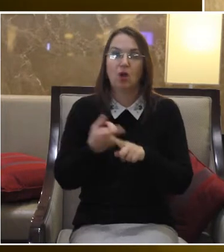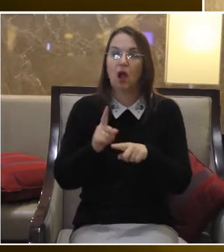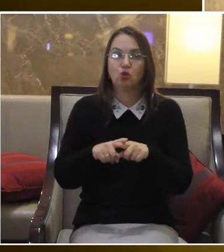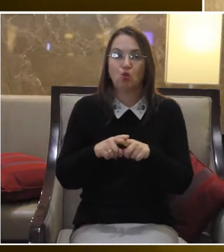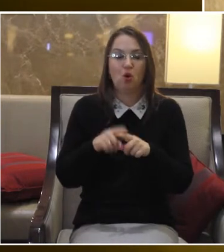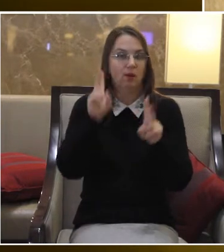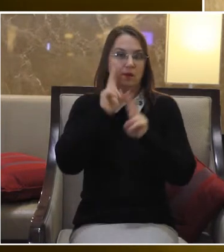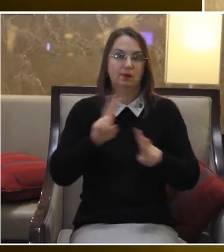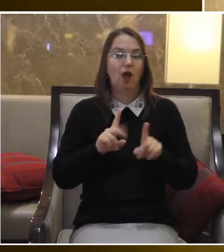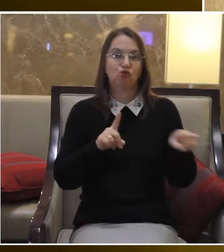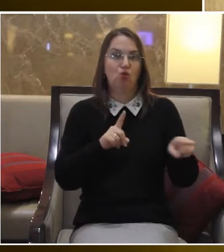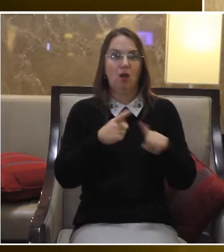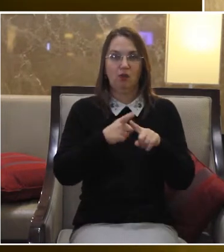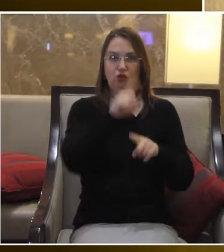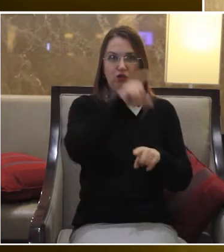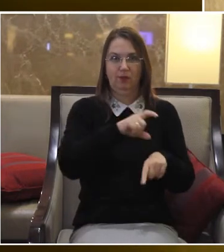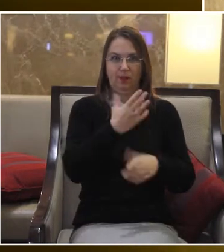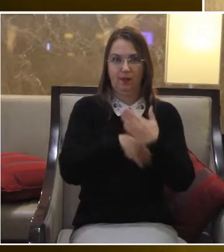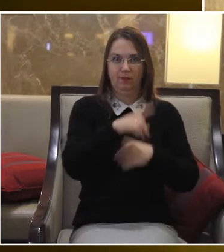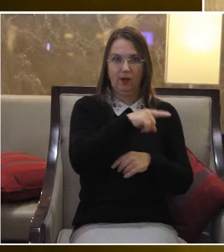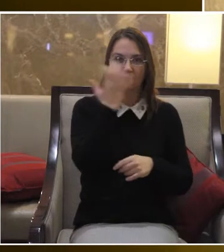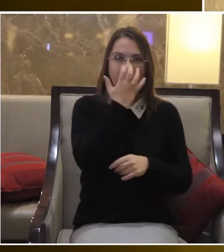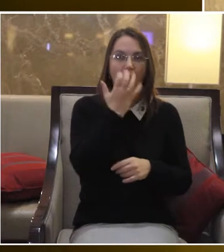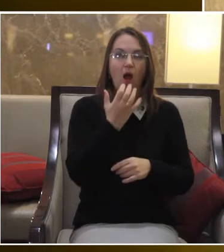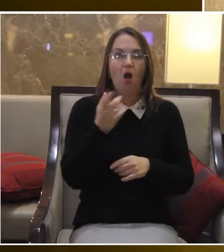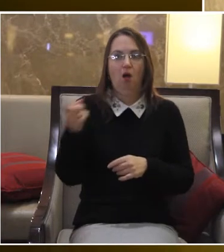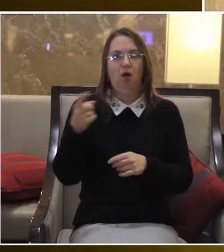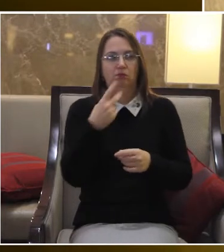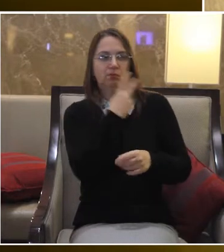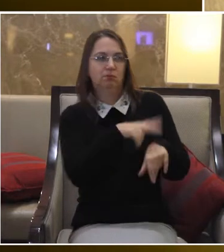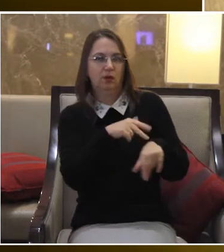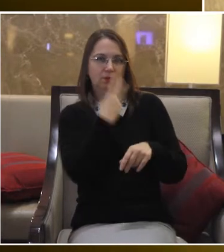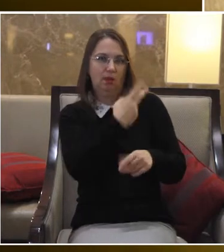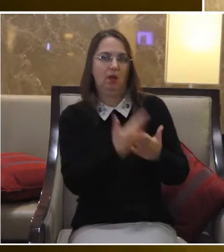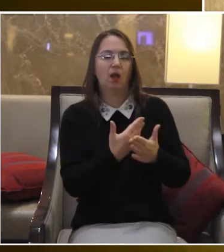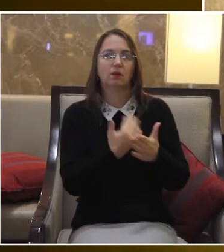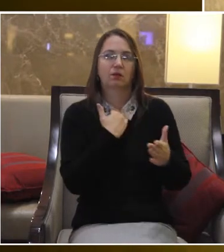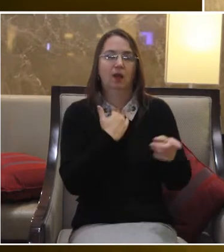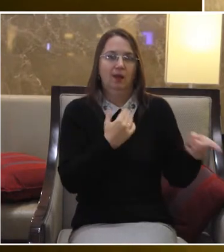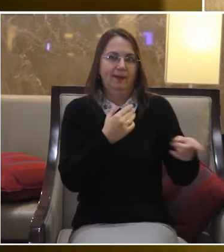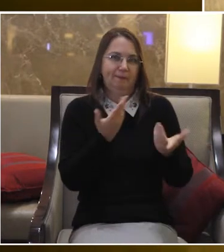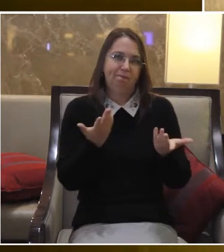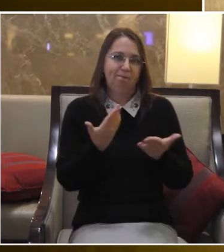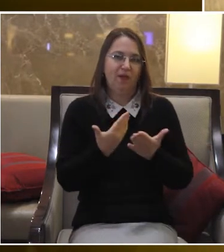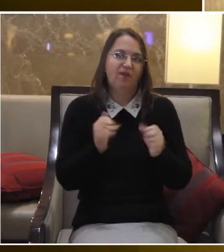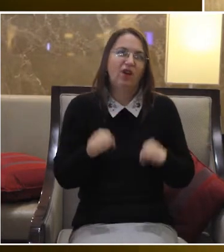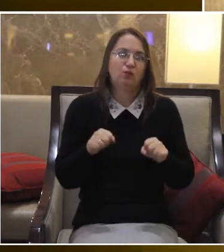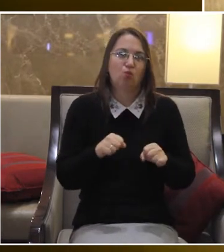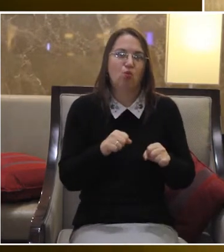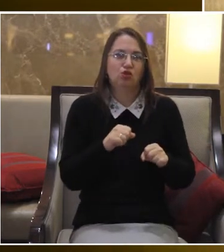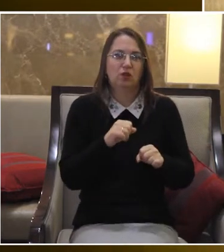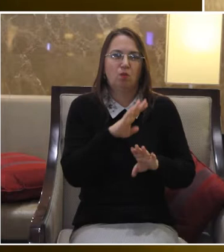особа з проблемами зору, може здатися, що дана людина знаходиться, можливо, під впливом якихось